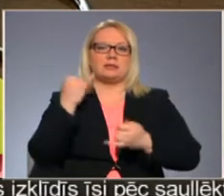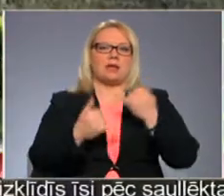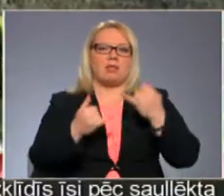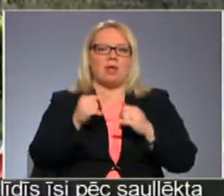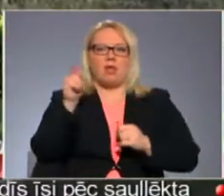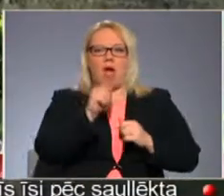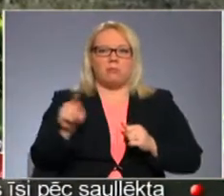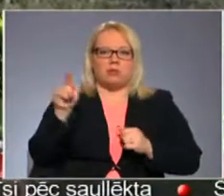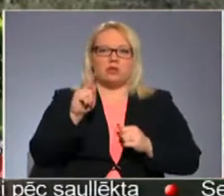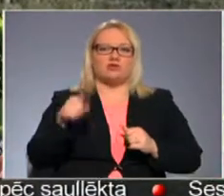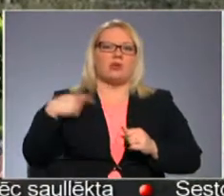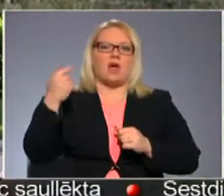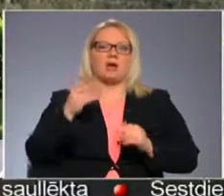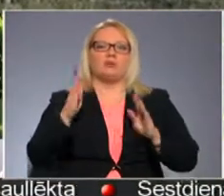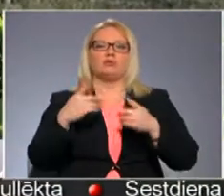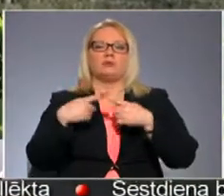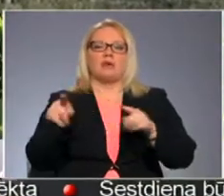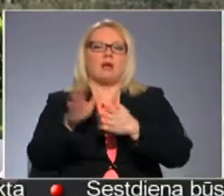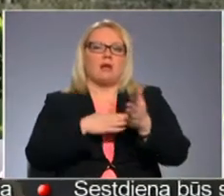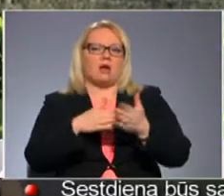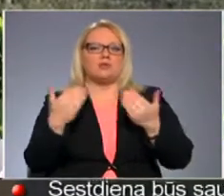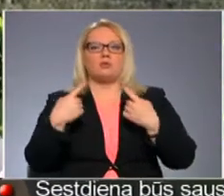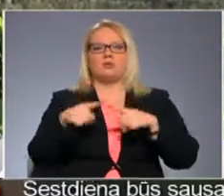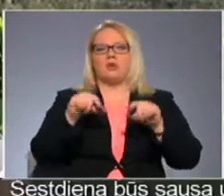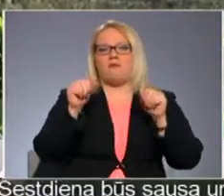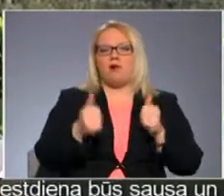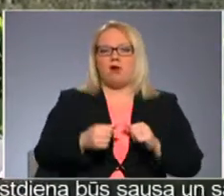aplīša. Nākoļši gad būs cita krāsa, varbūt cita forma.